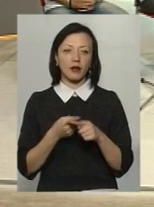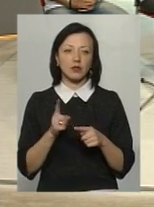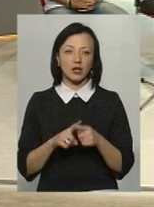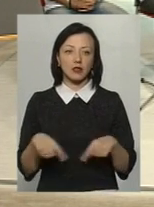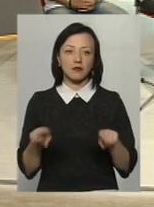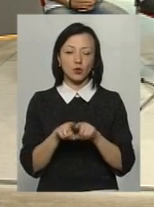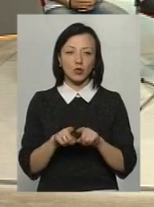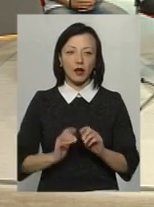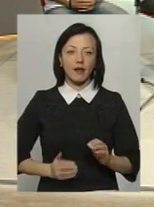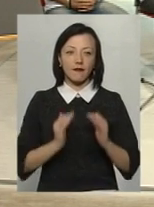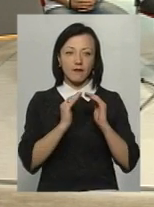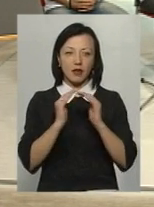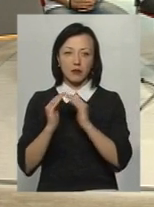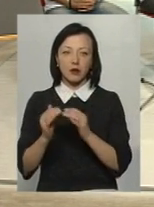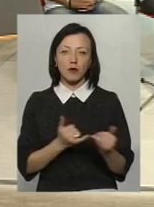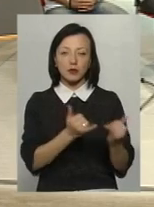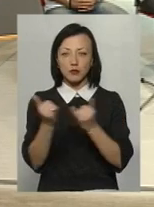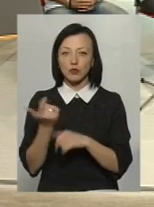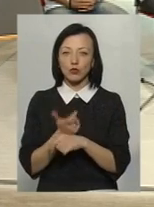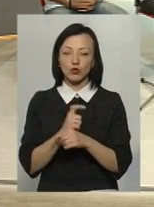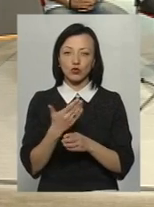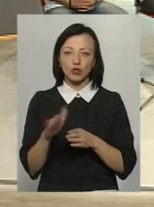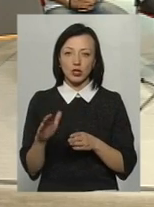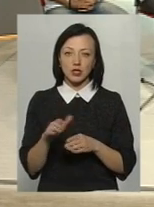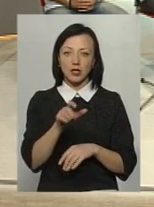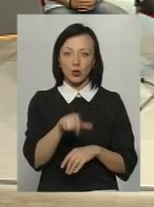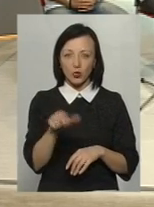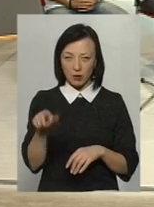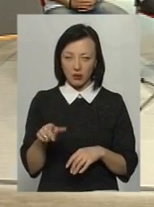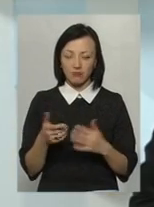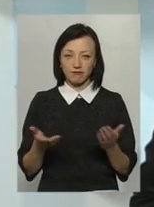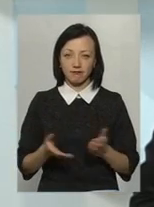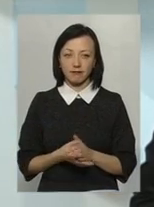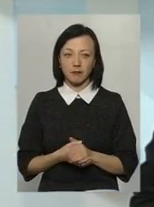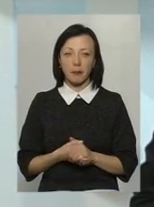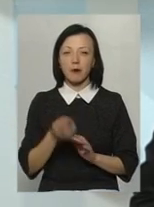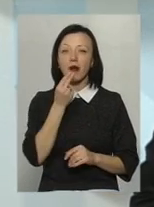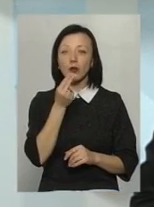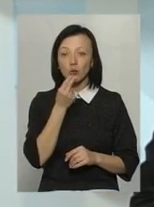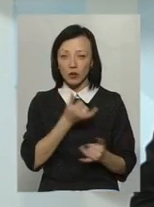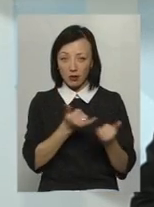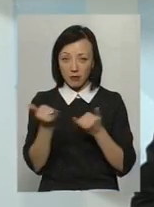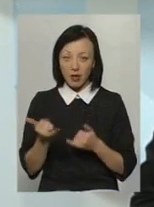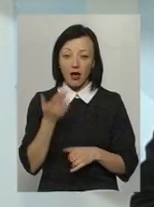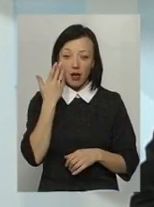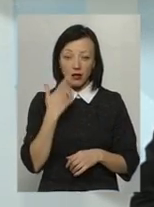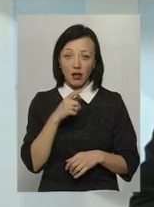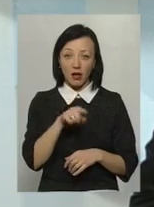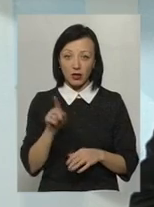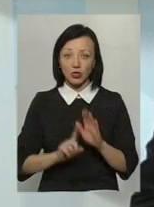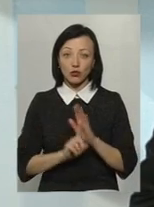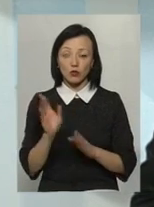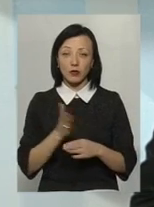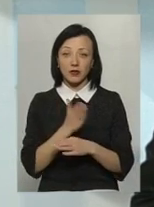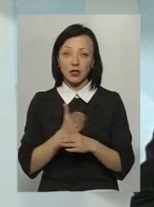фермери обеспечують більшу часті людей продуктами. І коли вони начнут